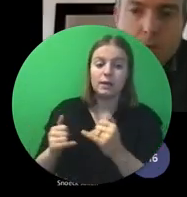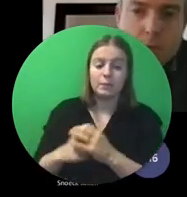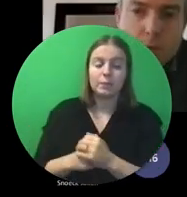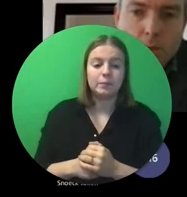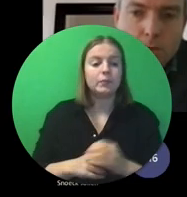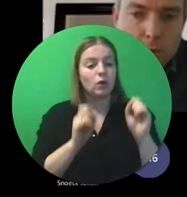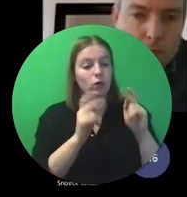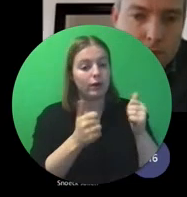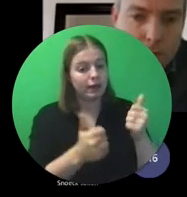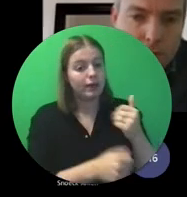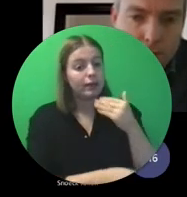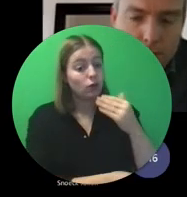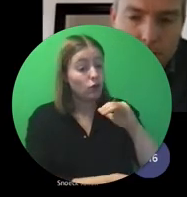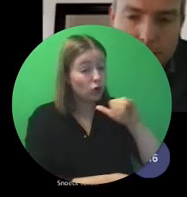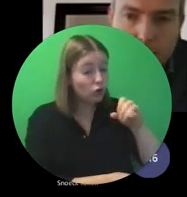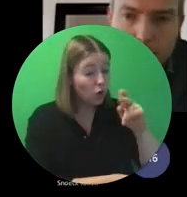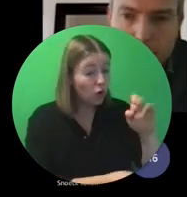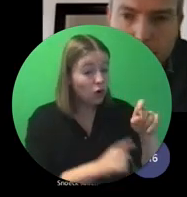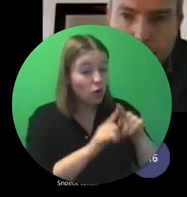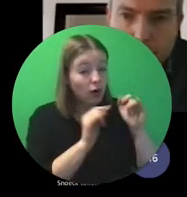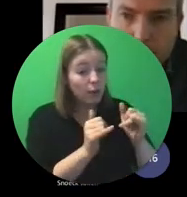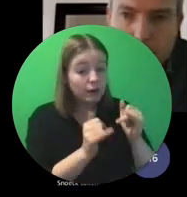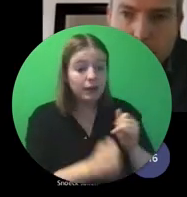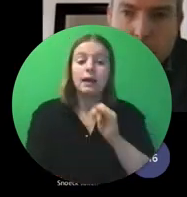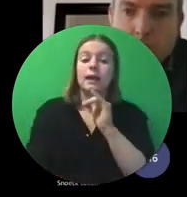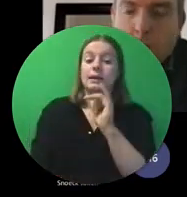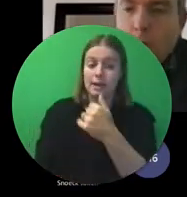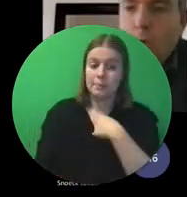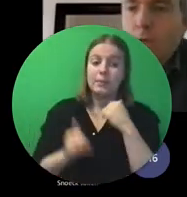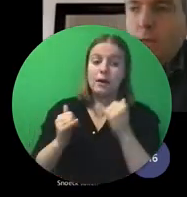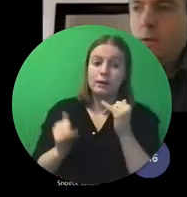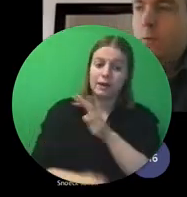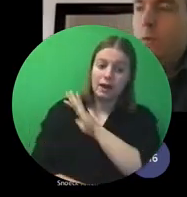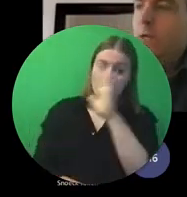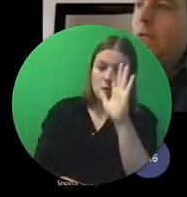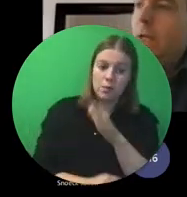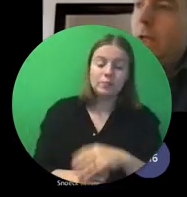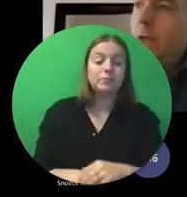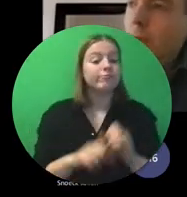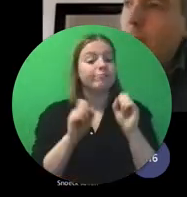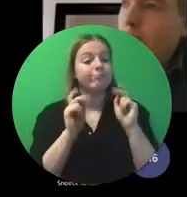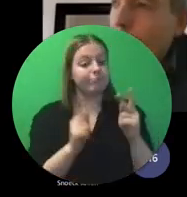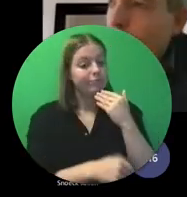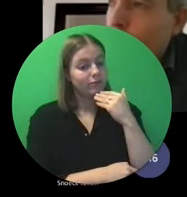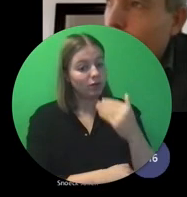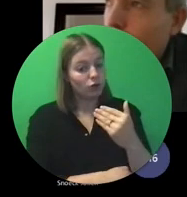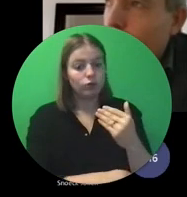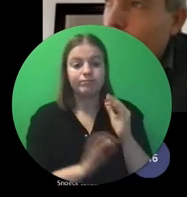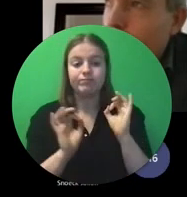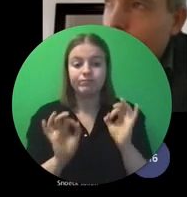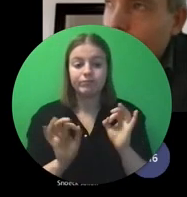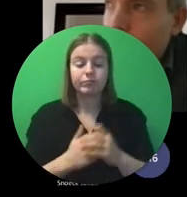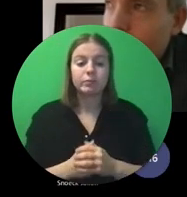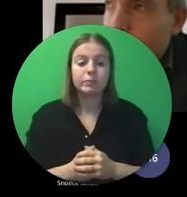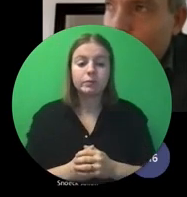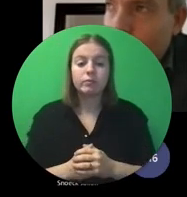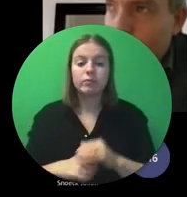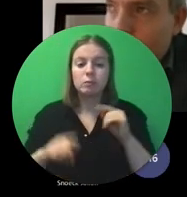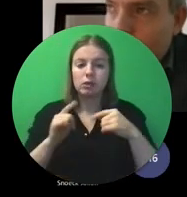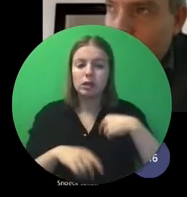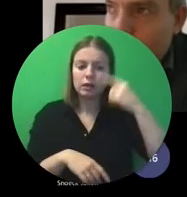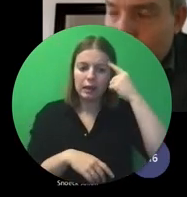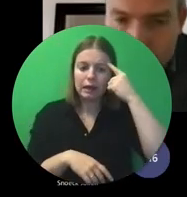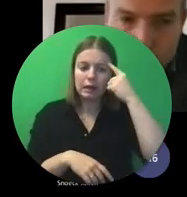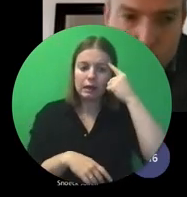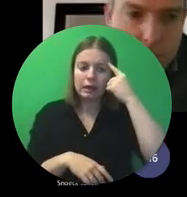ja. Oké, dankjewel. Joke, jij ook, dacht ik? Ja, ik ben er. Hallo. Oké, dankjewel. Ja, dan denk ik dat ik